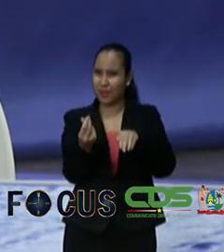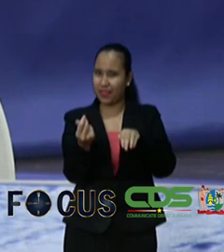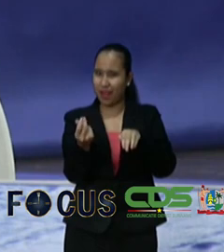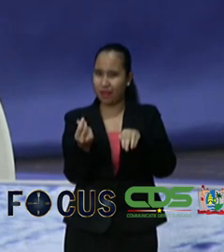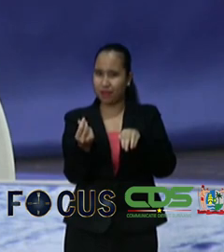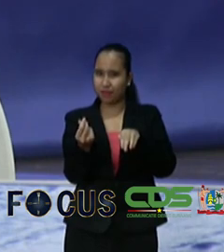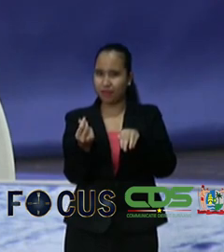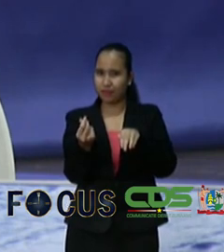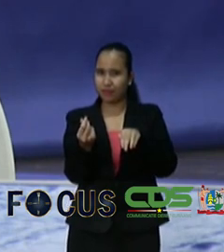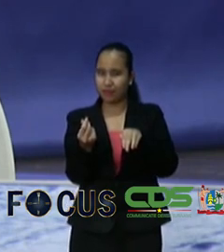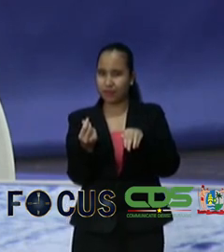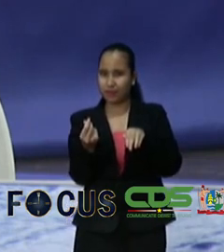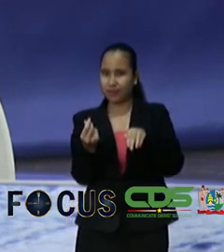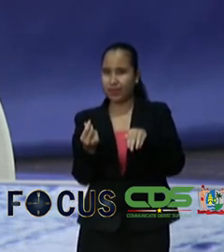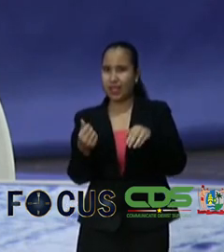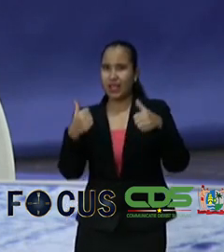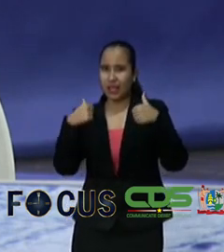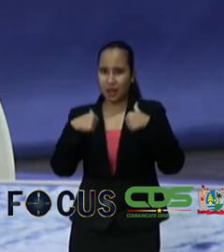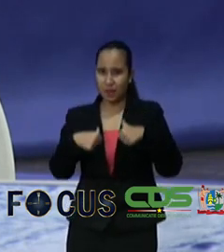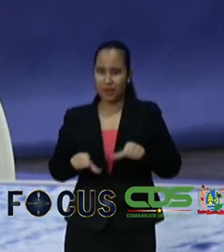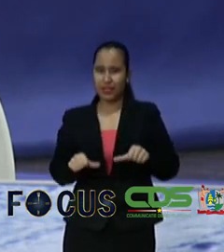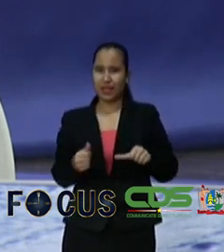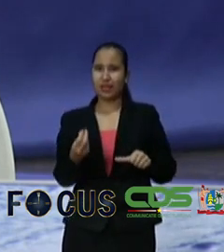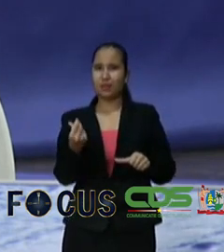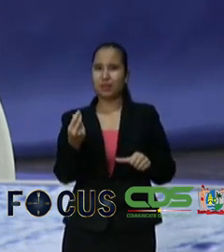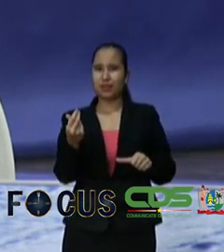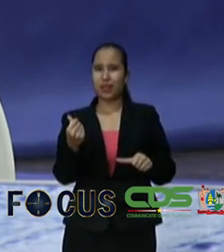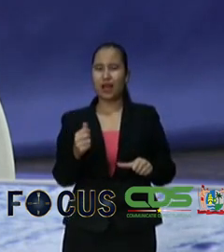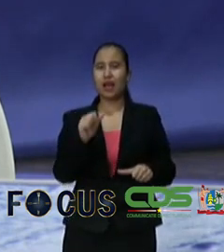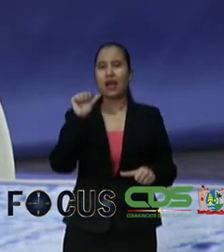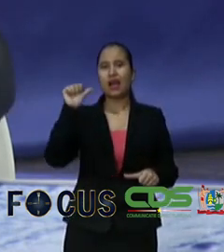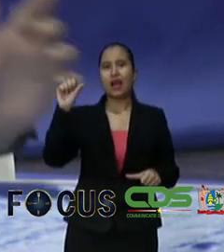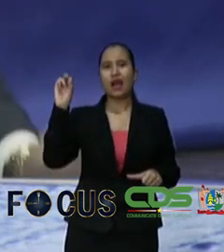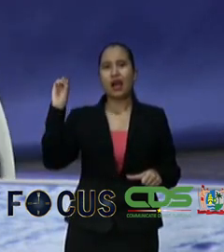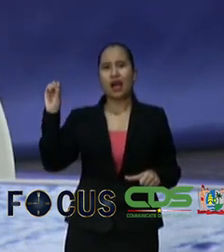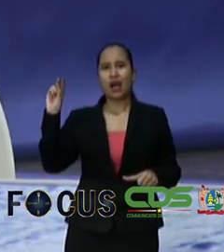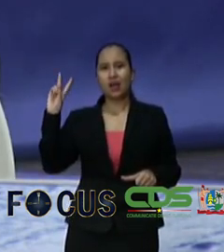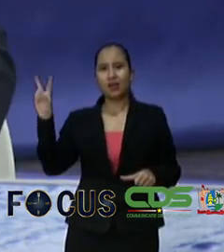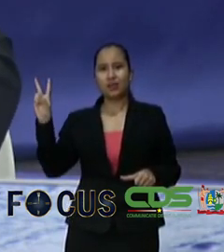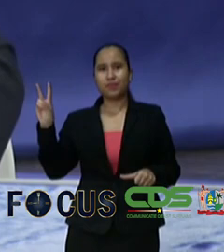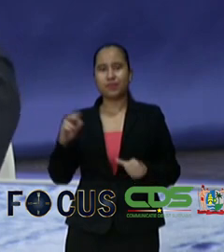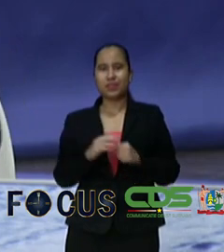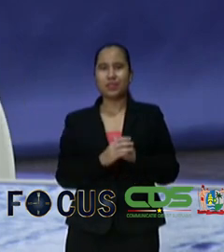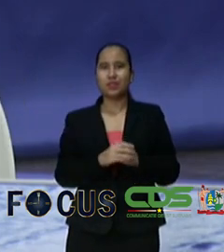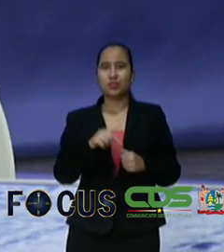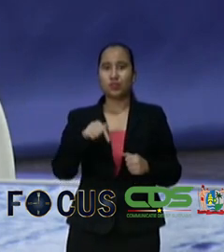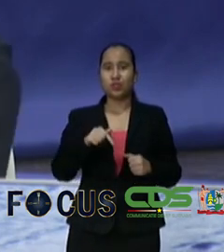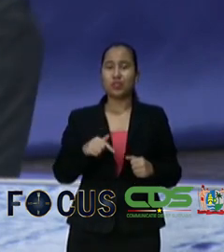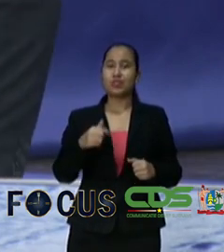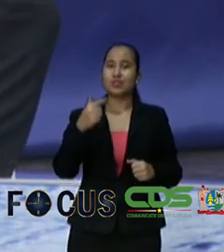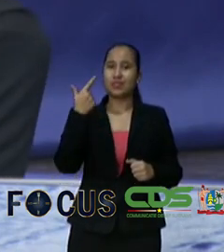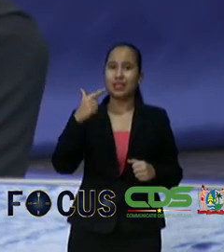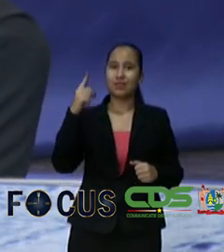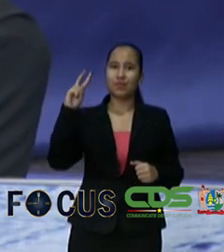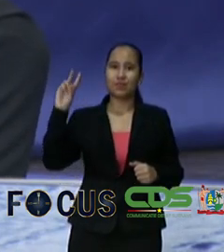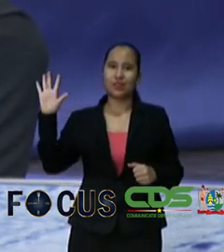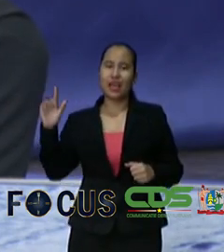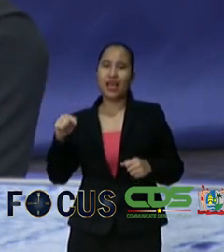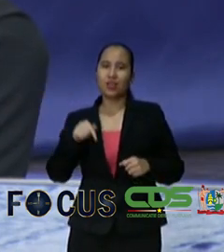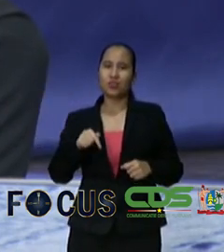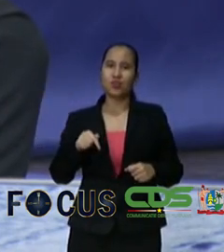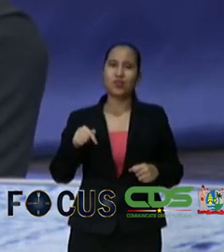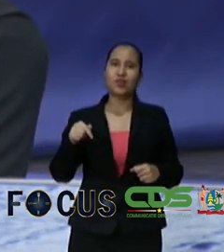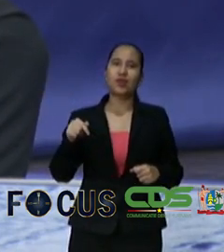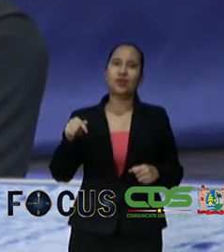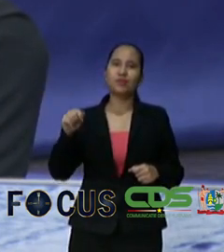ik zal het dan een beetje benadrukken voor wat betreft de bedragen AOV een voorbeeld van 525 naar 750 AKB 50 naar 75